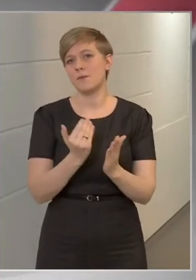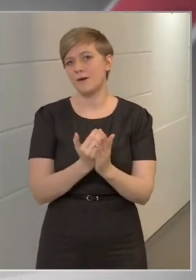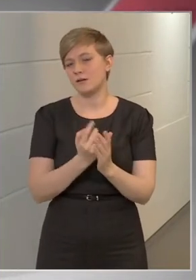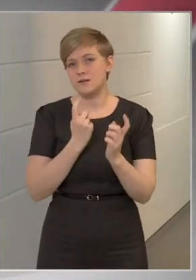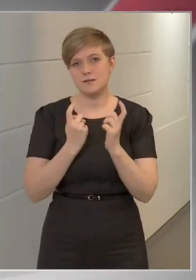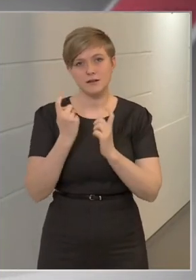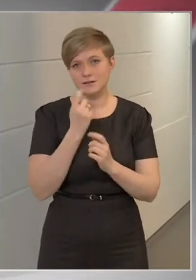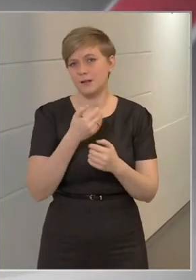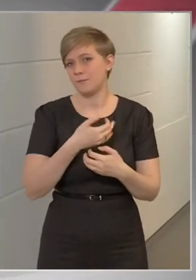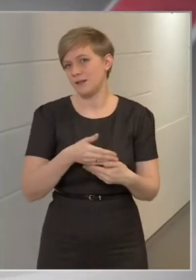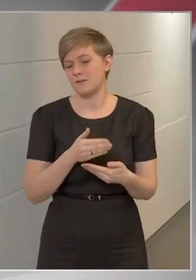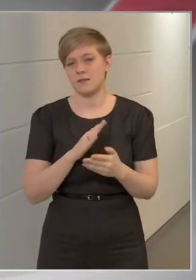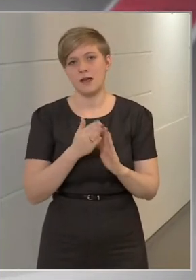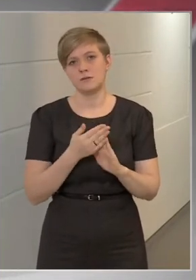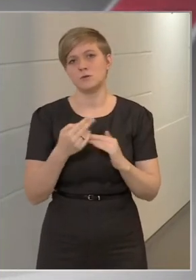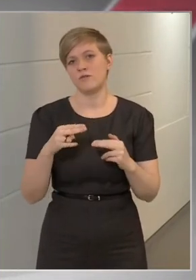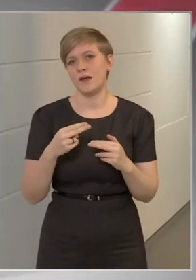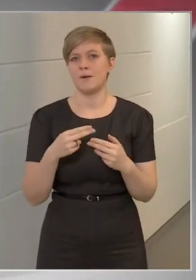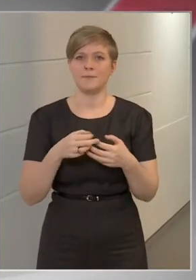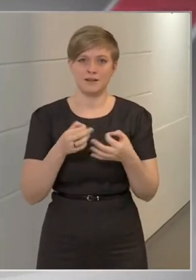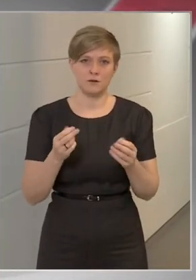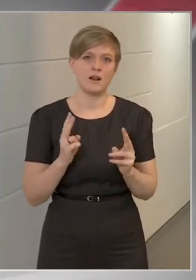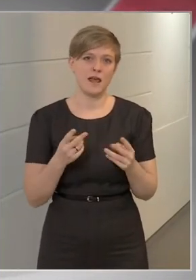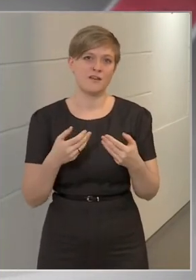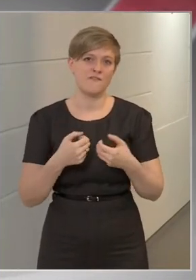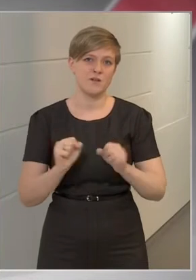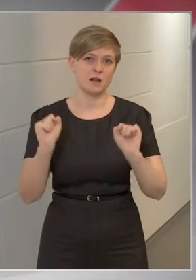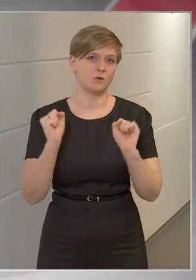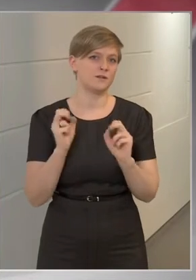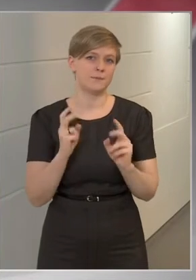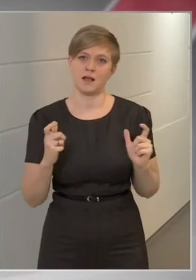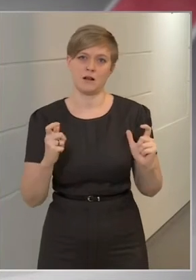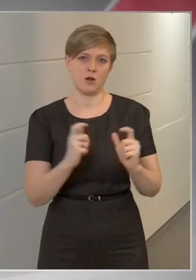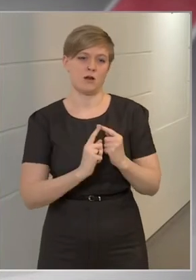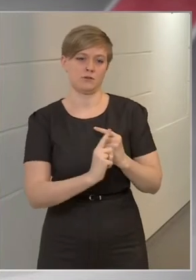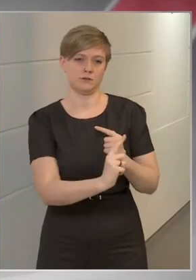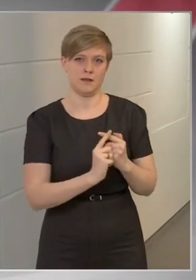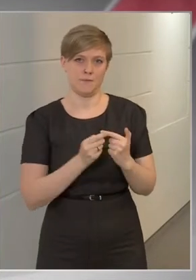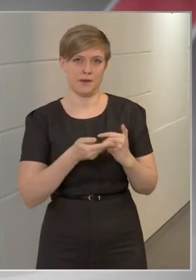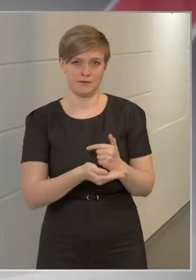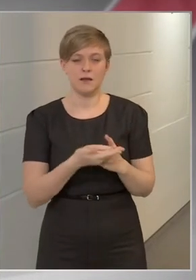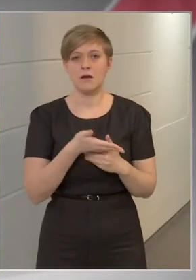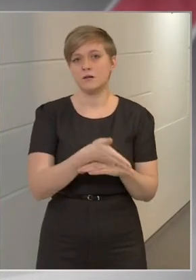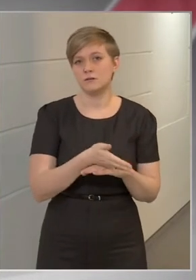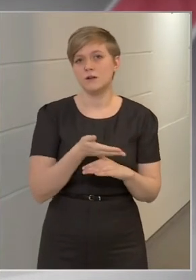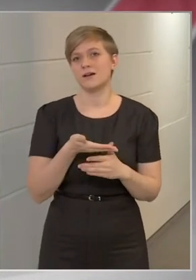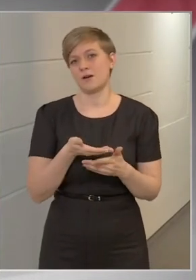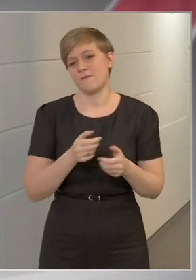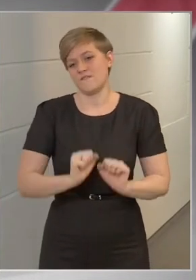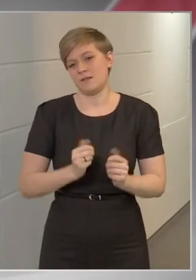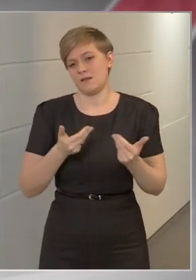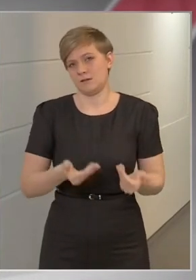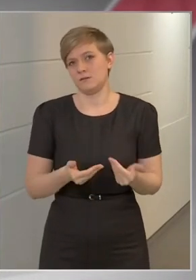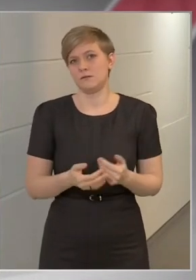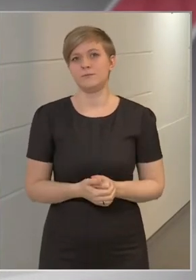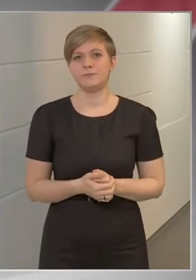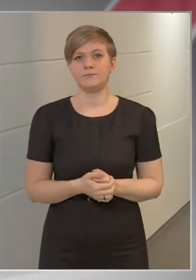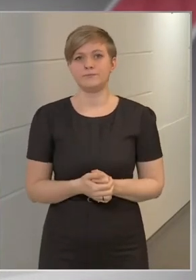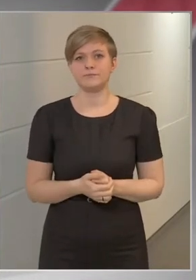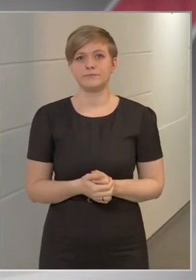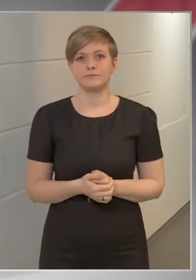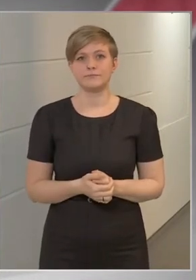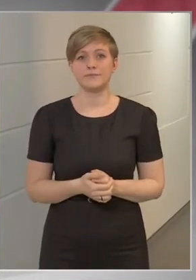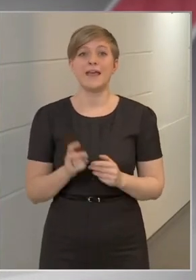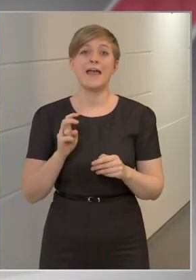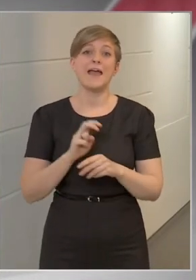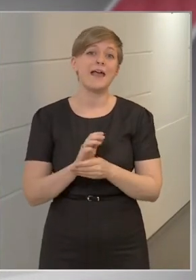szerintem minden további nélkül fel lehet oldani. Tehát nem kell karantéma menni annak, aki egyébként védett. Hogy